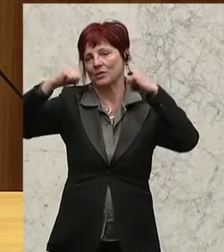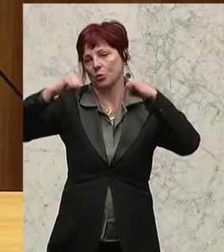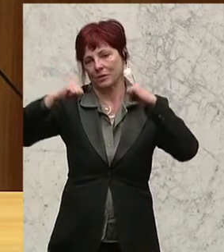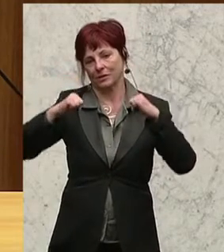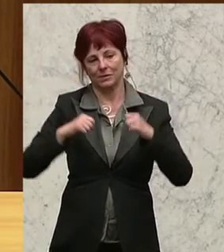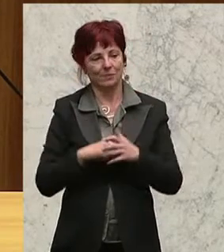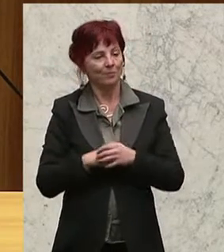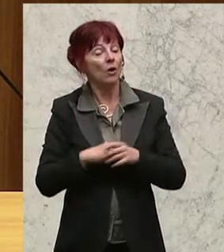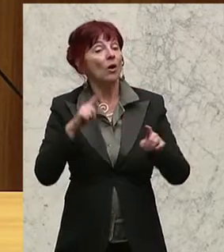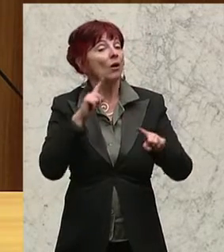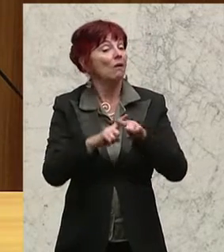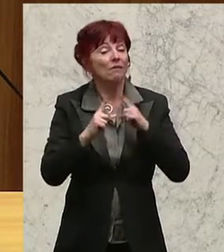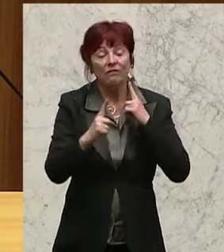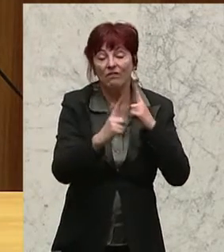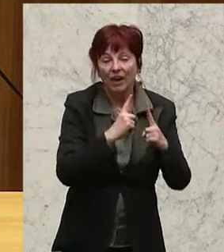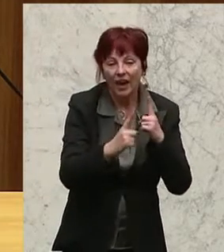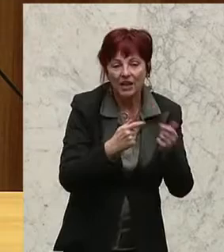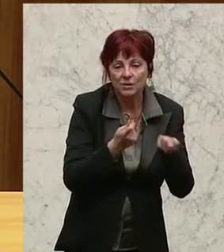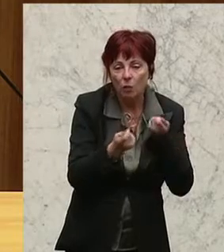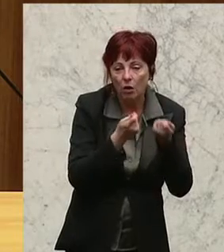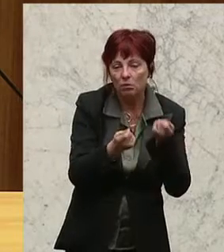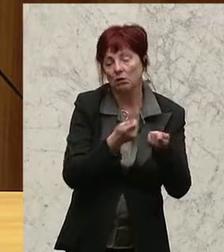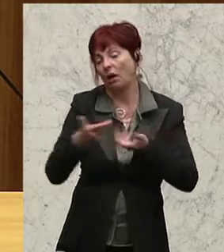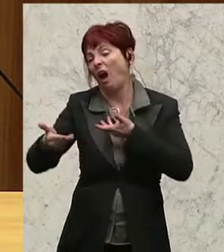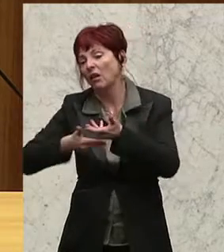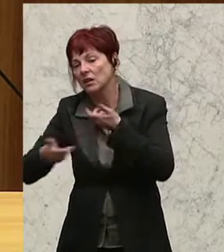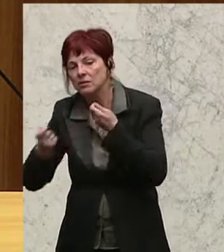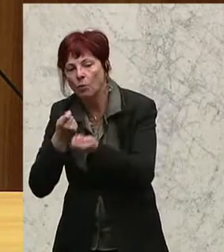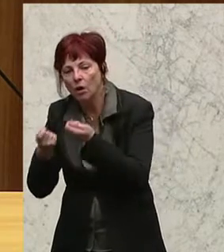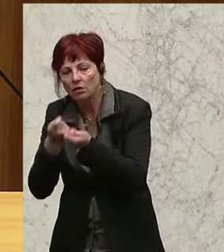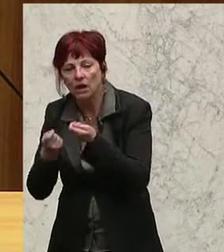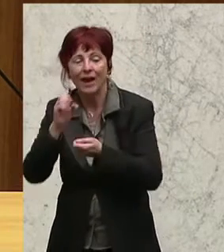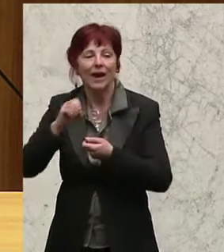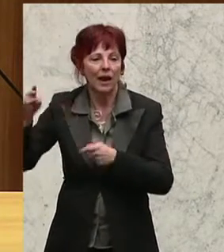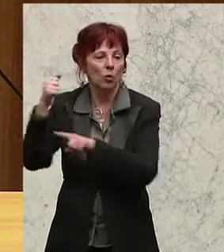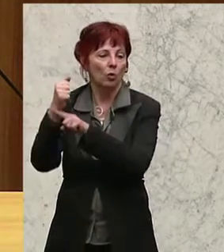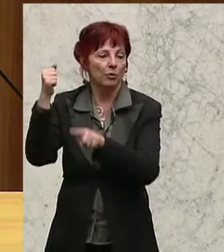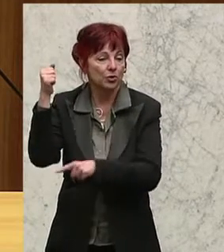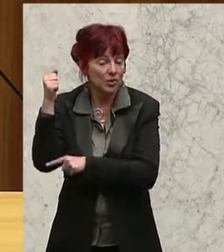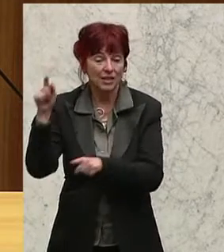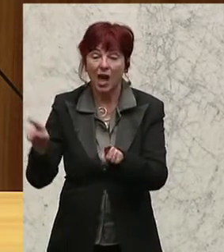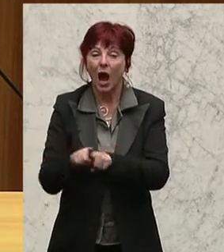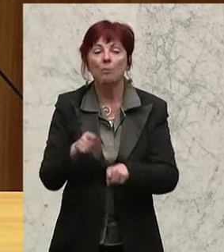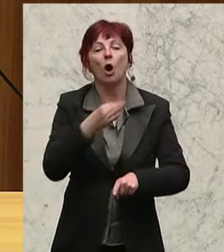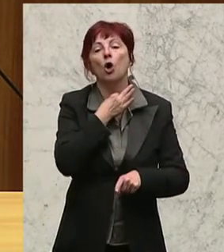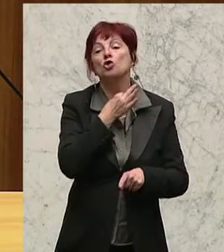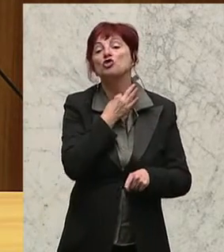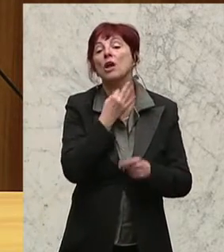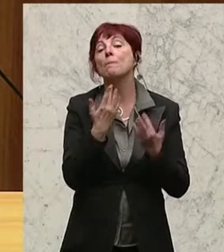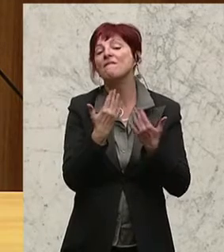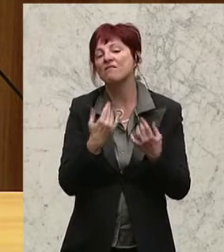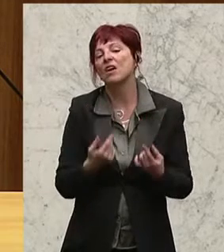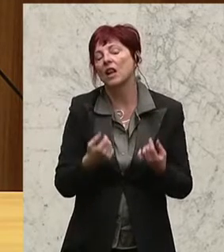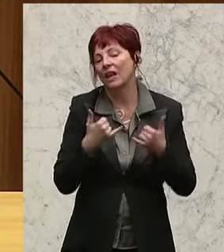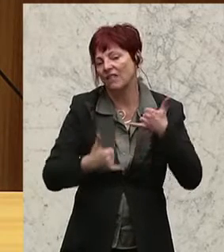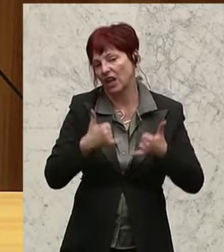der Verkehrspolitik und der Handelspolitik über die EU-Budgets bis hin zur Stimmgewichtung im Rat und im Sitzen im EU-Parlament.